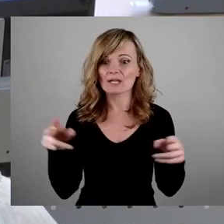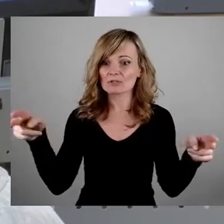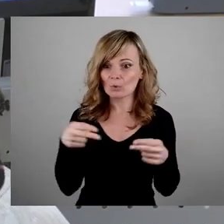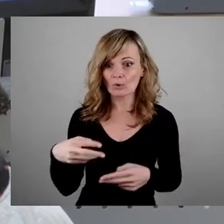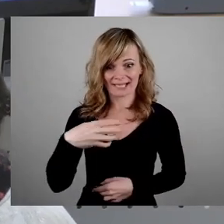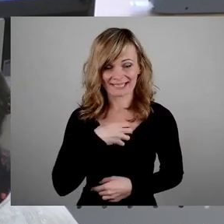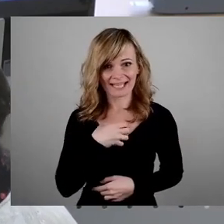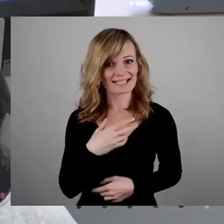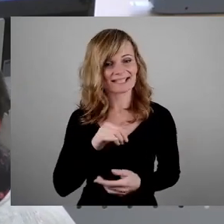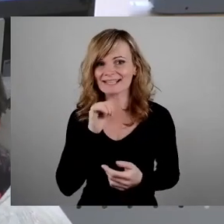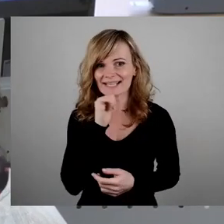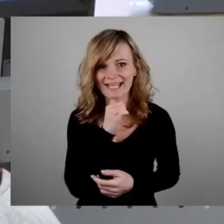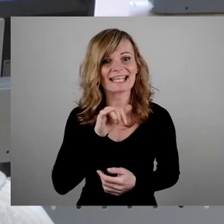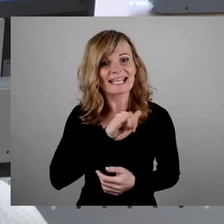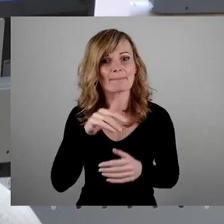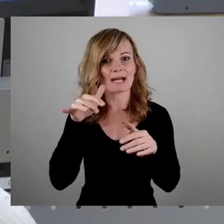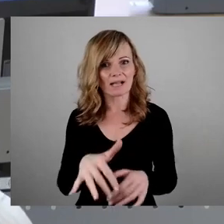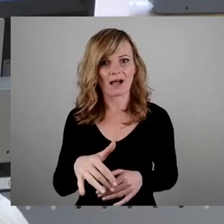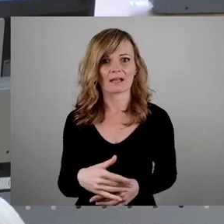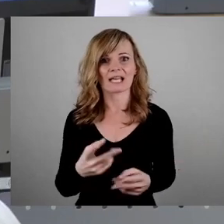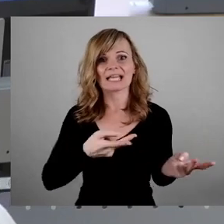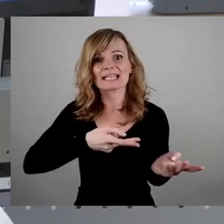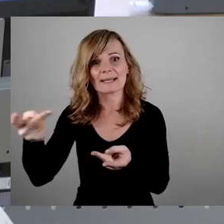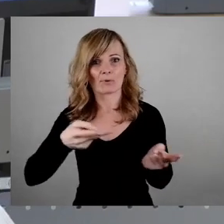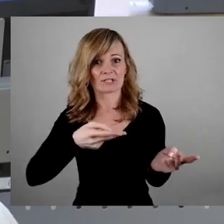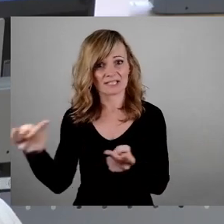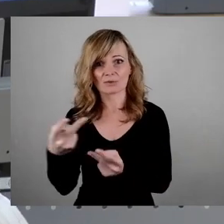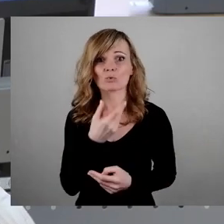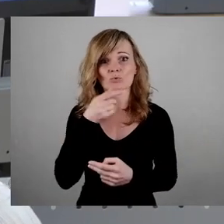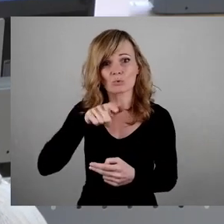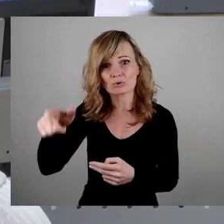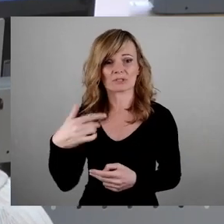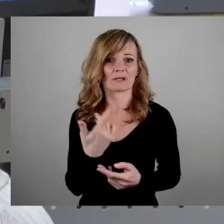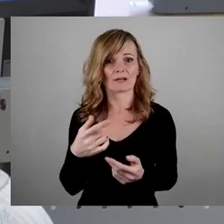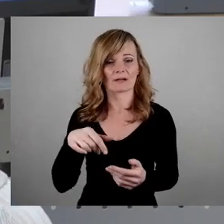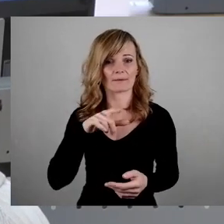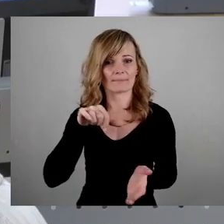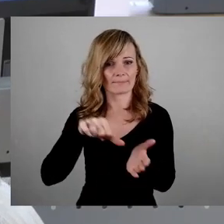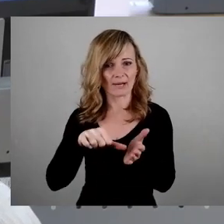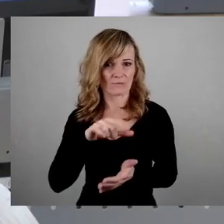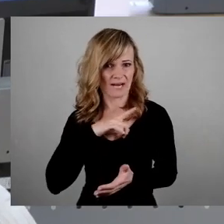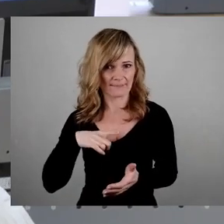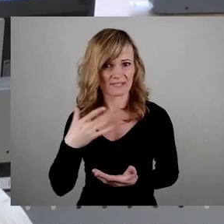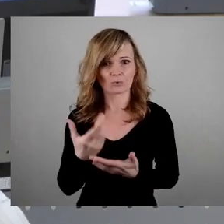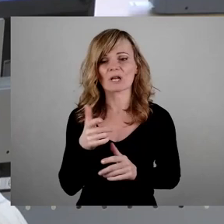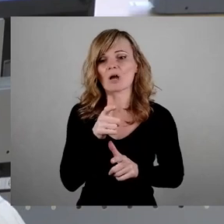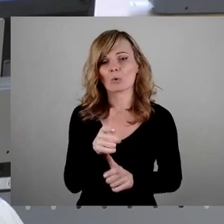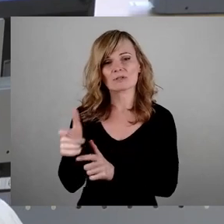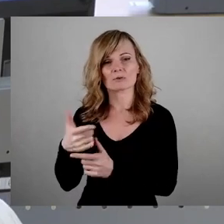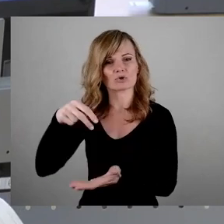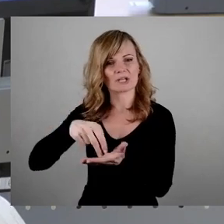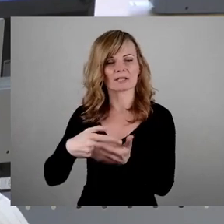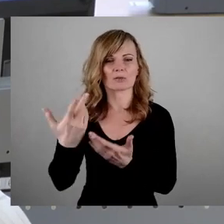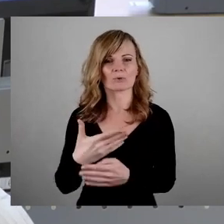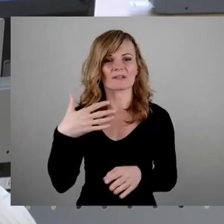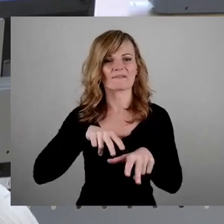immer da, sei es bei der Deportation von Juden und Jüdinnen am Leipziger Bahnhof oder als Rüstungsstandort und Verkehrsknotenpunkt der Wehrmacht